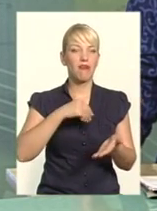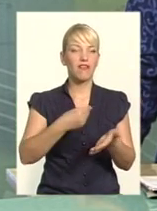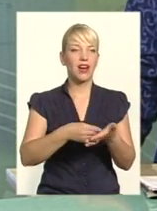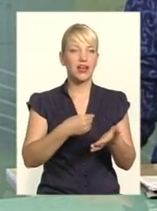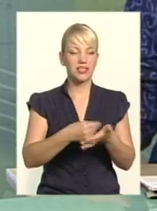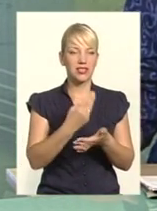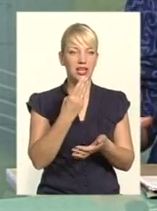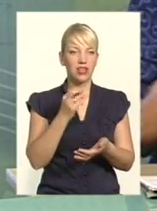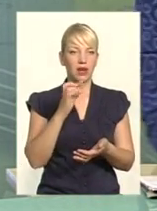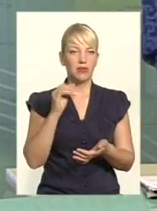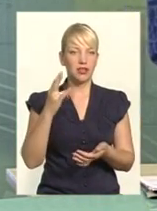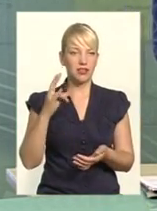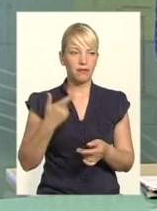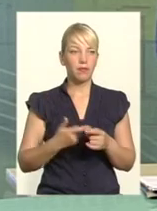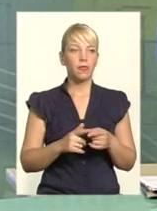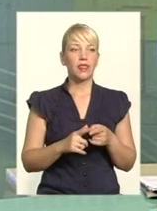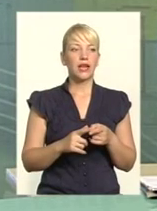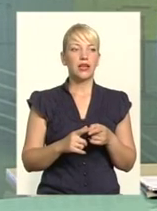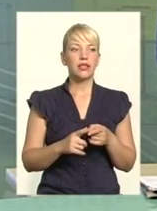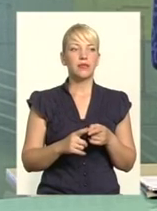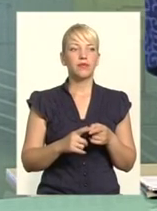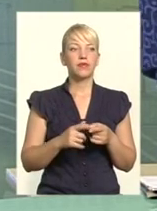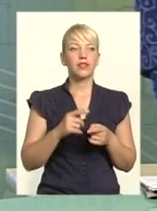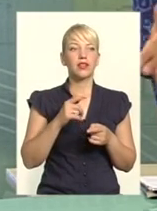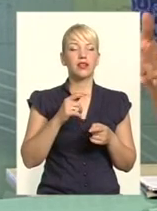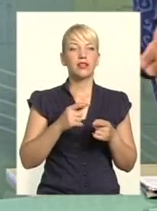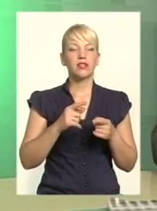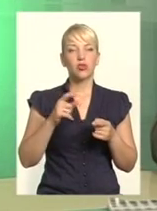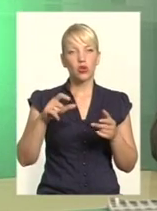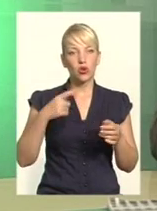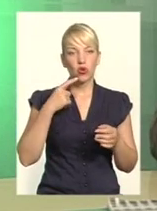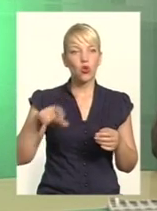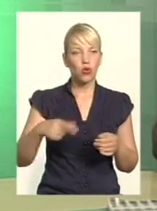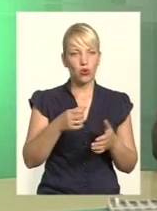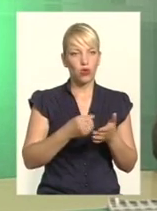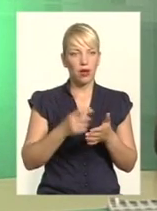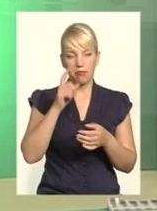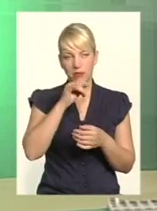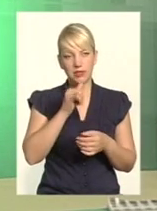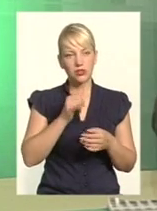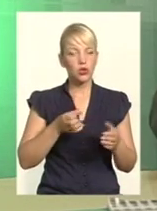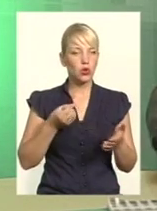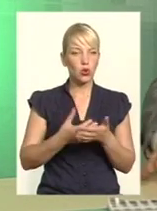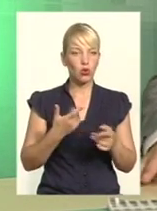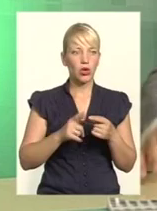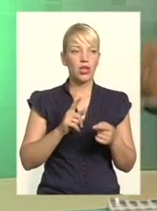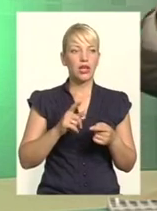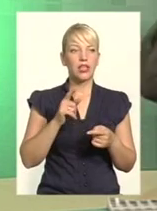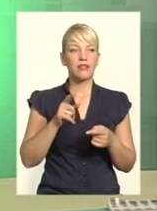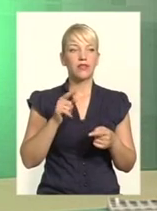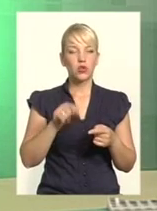вдвічі, втричі дорожче, ніж той, який ти можеш купити з кар'єра. Але довести... У цьому питанні ті дороги, які